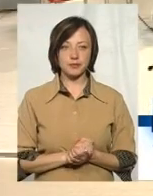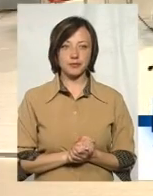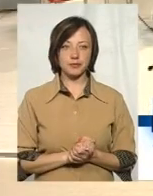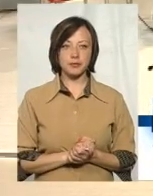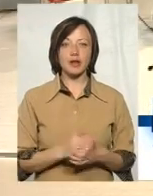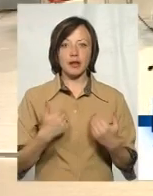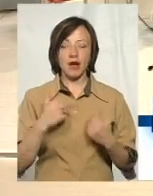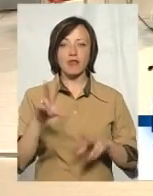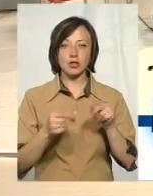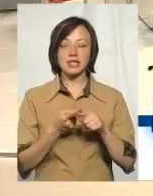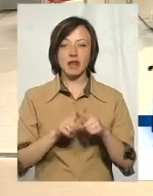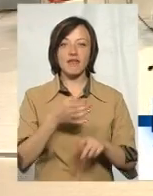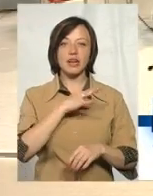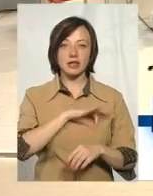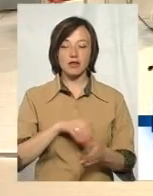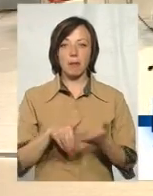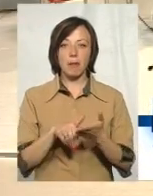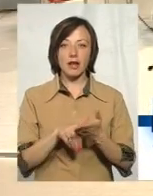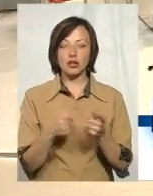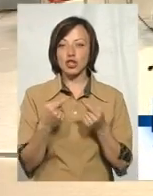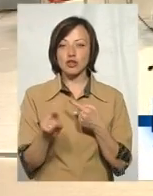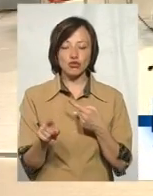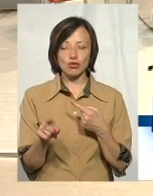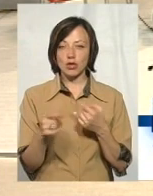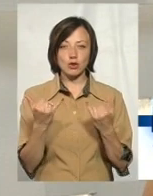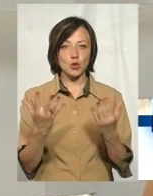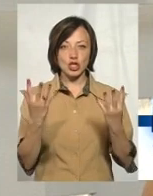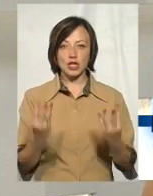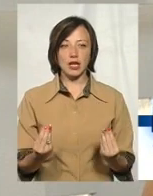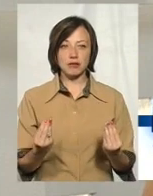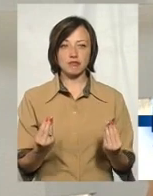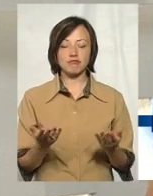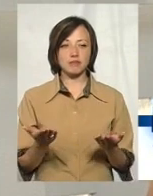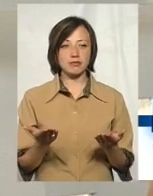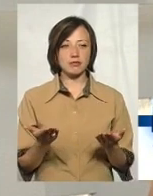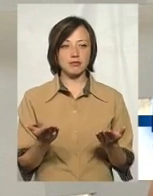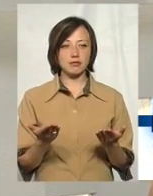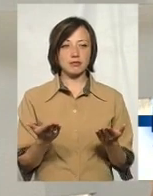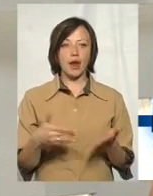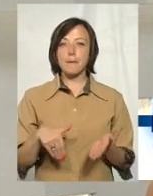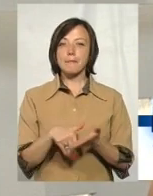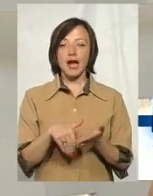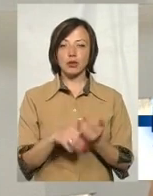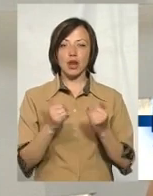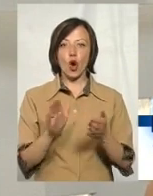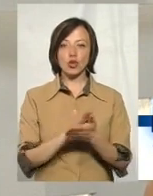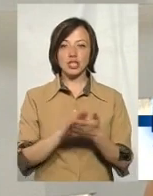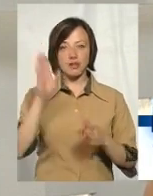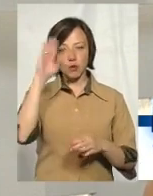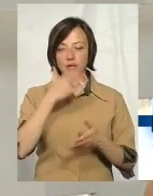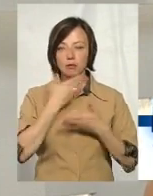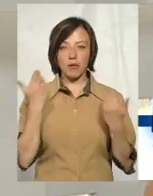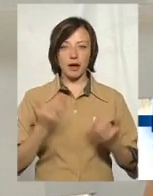Я вважаю, що це ефективний метод, тому що другого на сьогоднішній метода для очистки повністю води